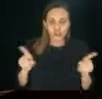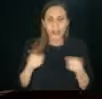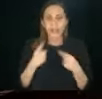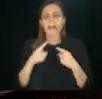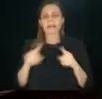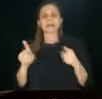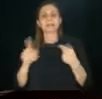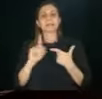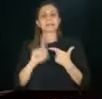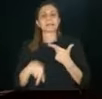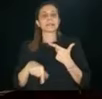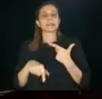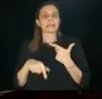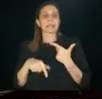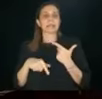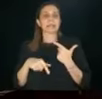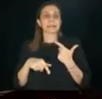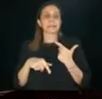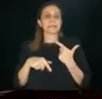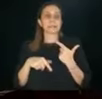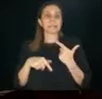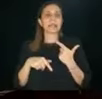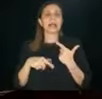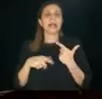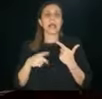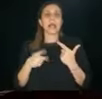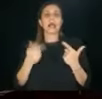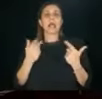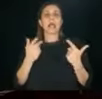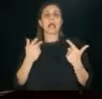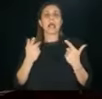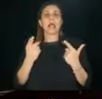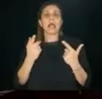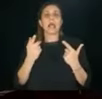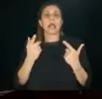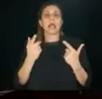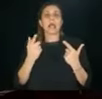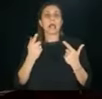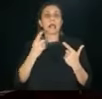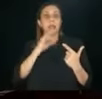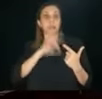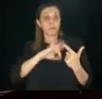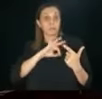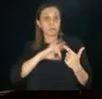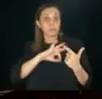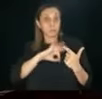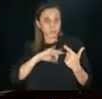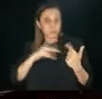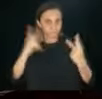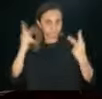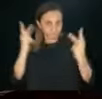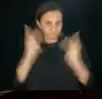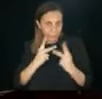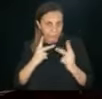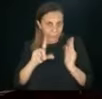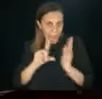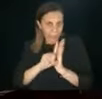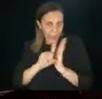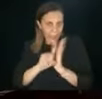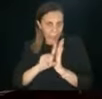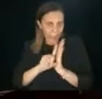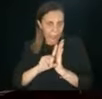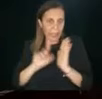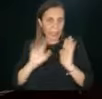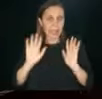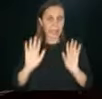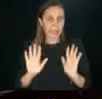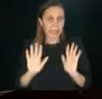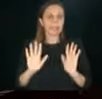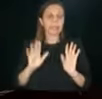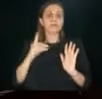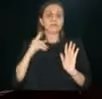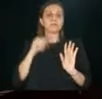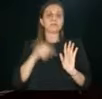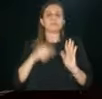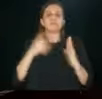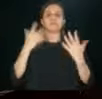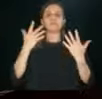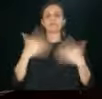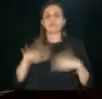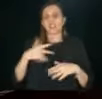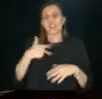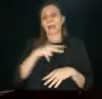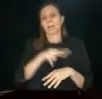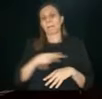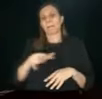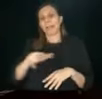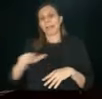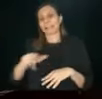concertistiche che procurano ricavi. Sto parlando dei ricavi legali, delle cose che se ne sono occupate altre inchieste